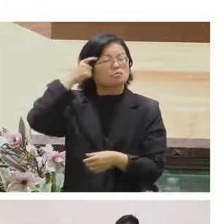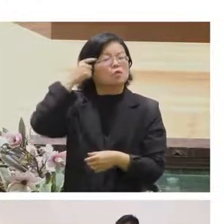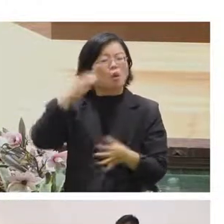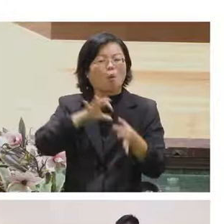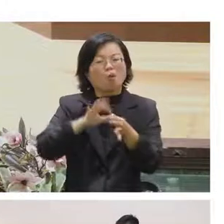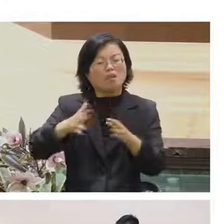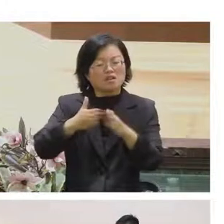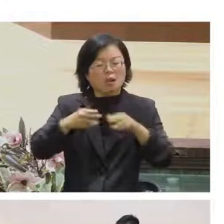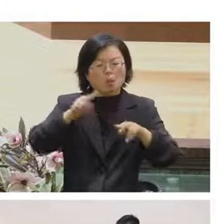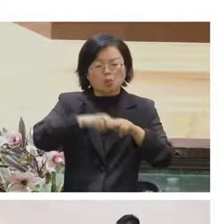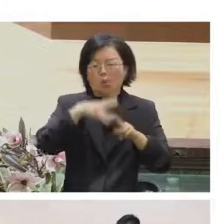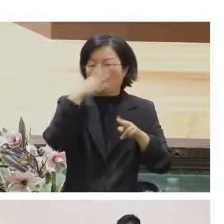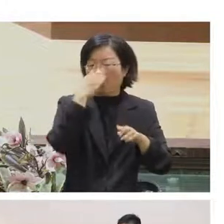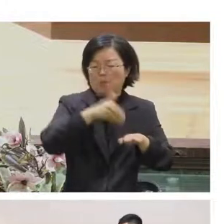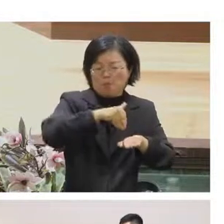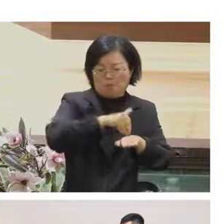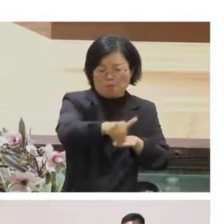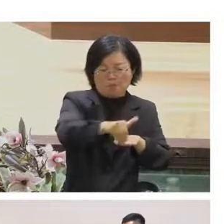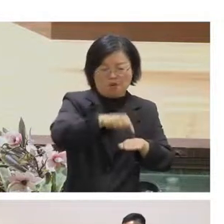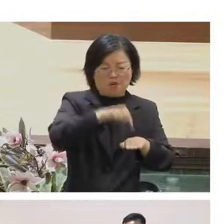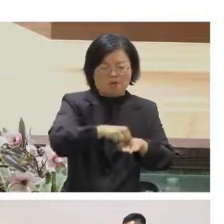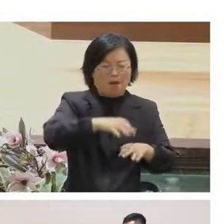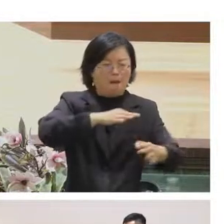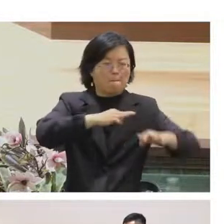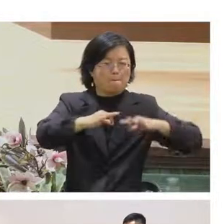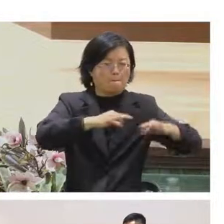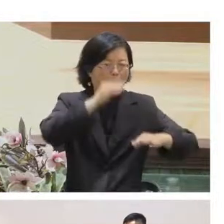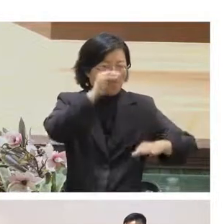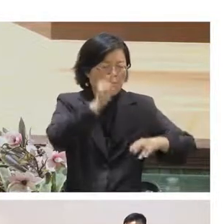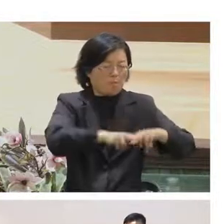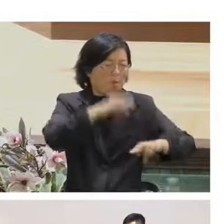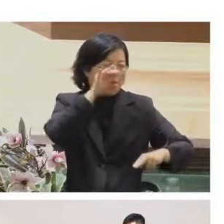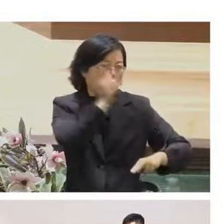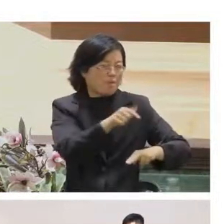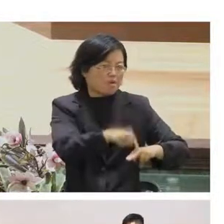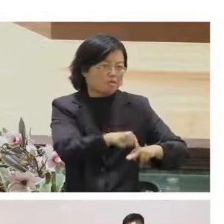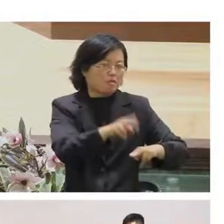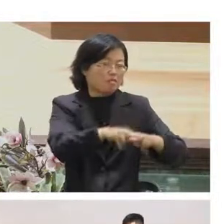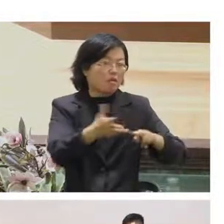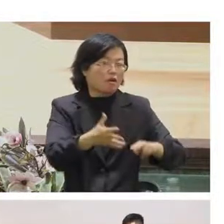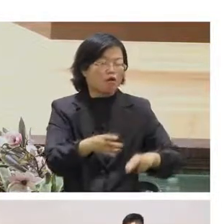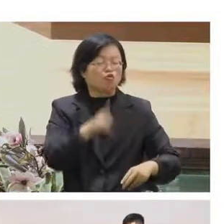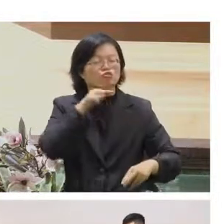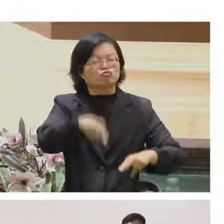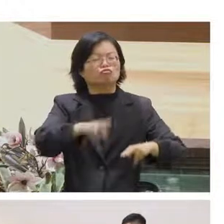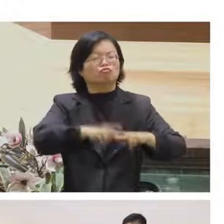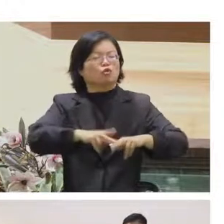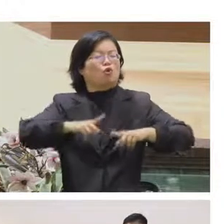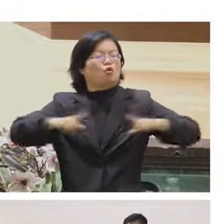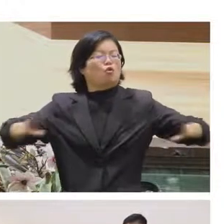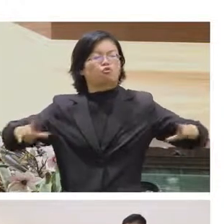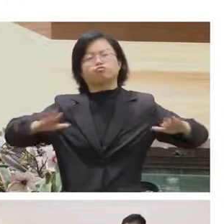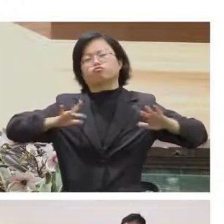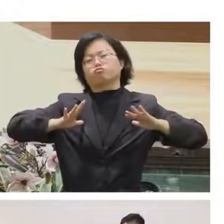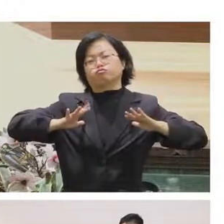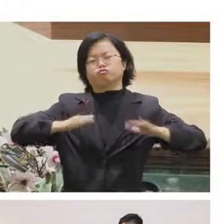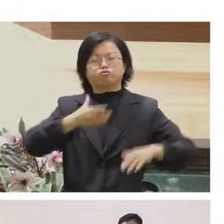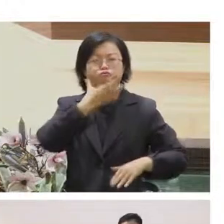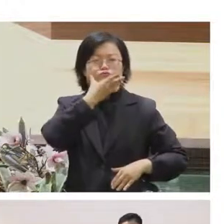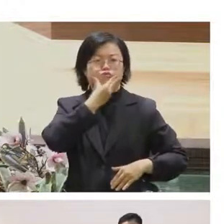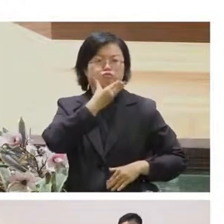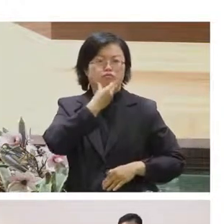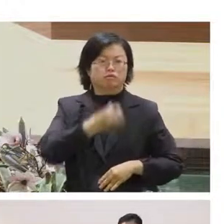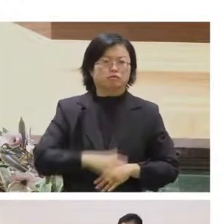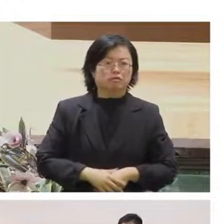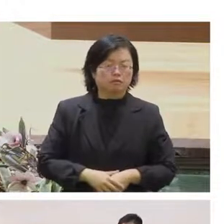又大又軟又舒服所以你覺得大家是因為比較大比較軟比較舒服所以去花額